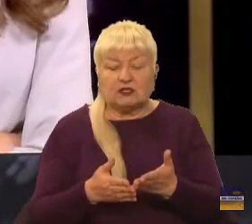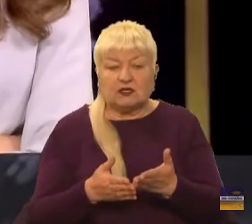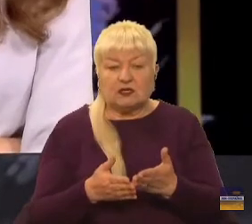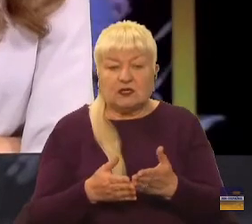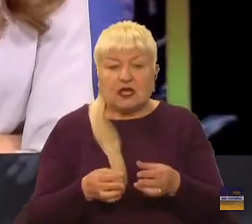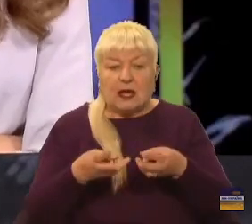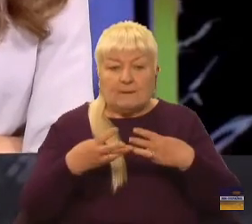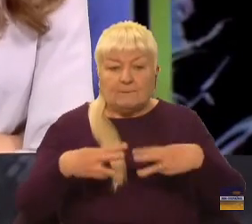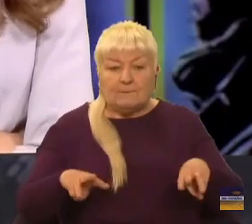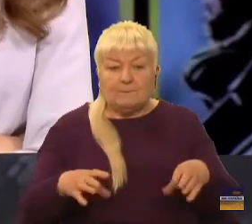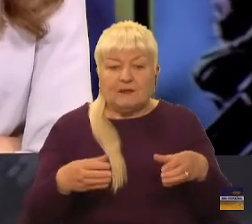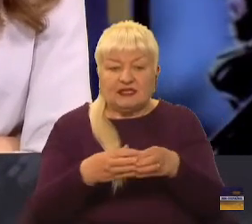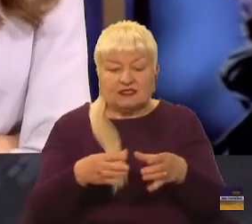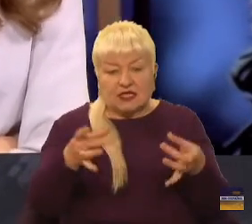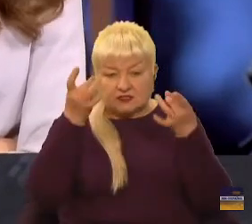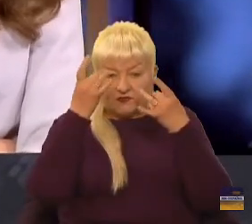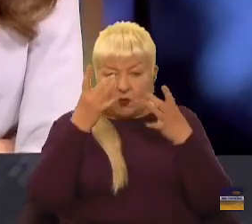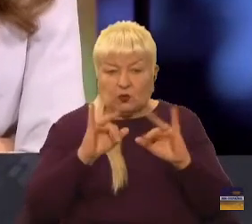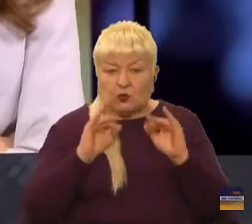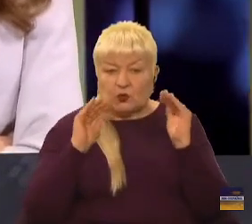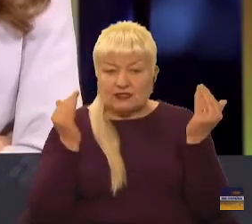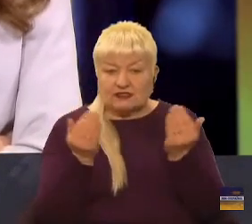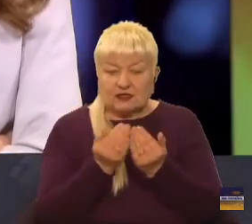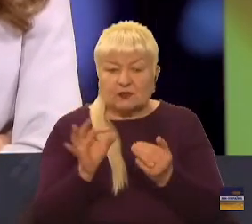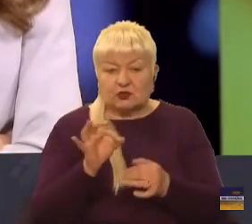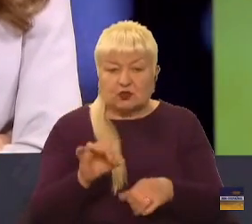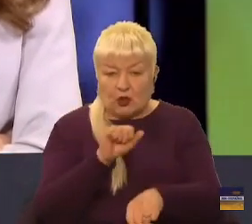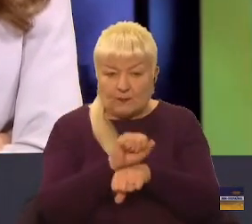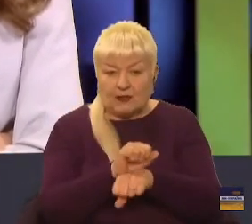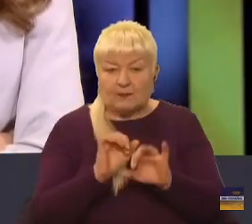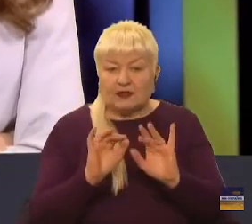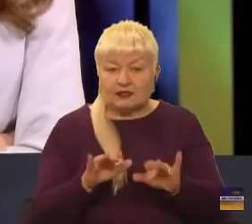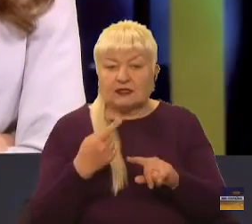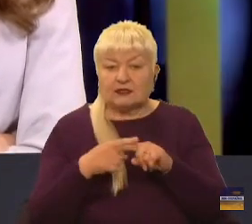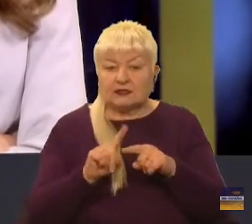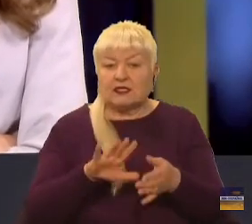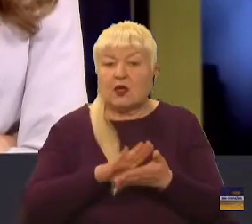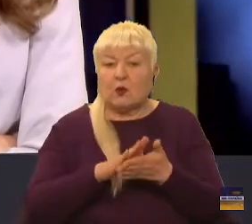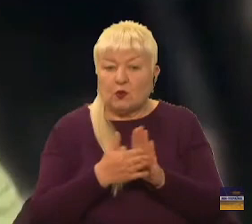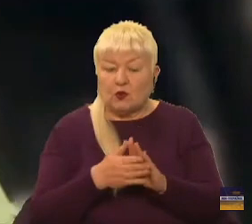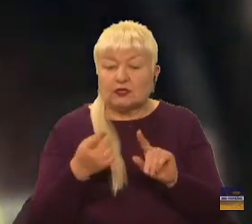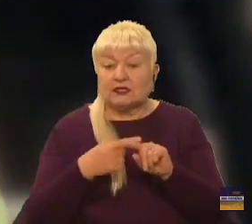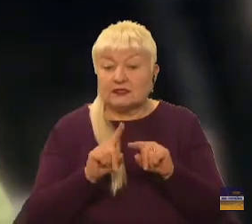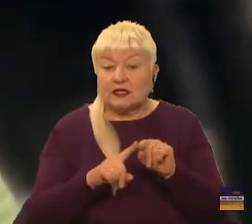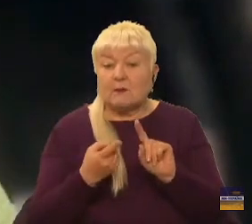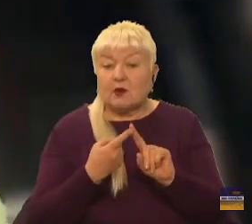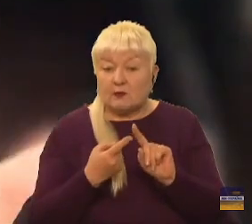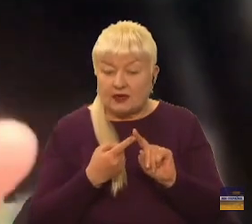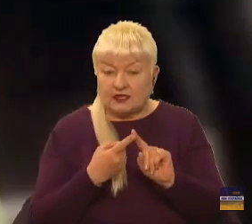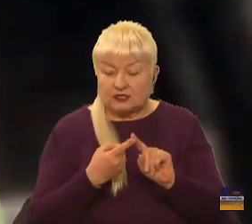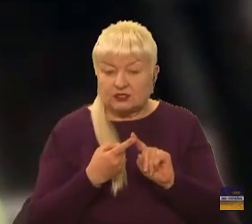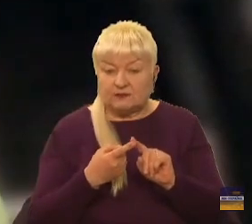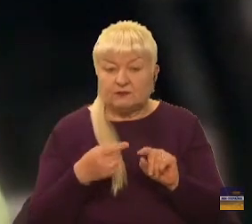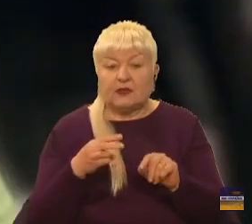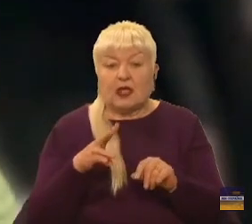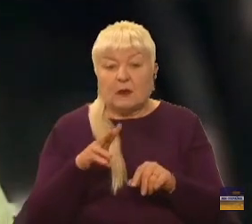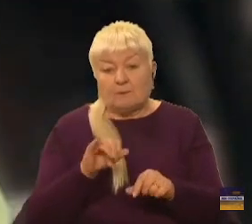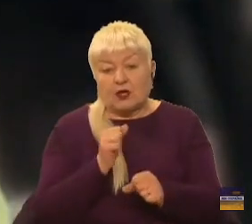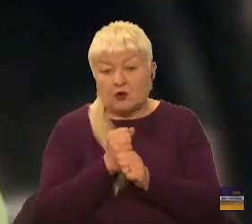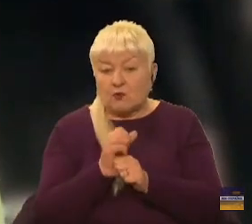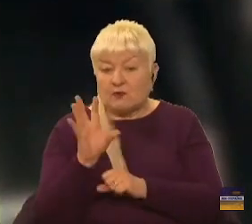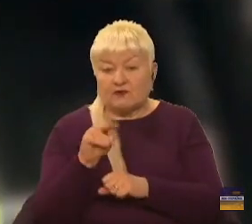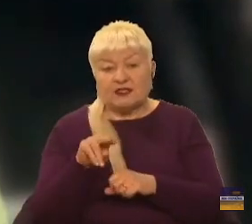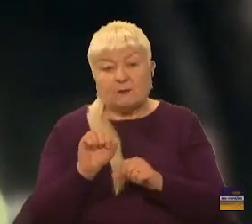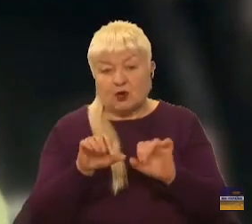Міністерства культури і заповідника щодо припинення дії цієї угоди. Це, по-перше. Тобто, ми діємо абсолютно в законних межах.